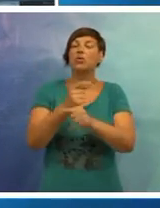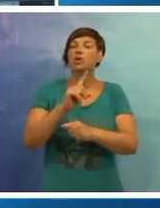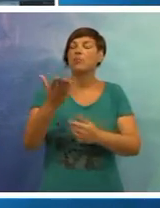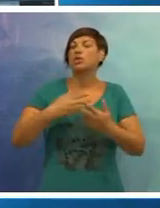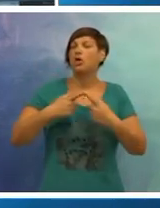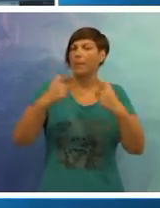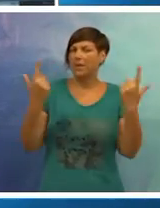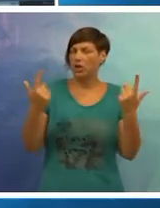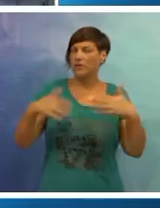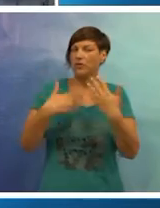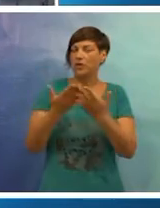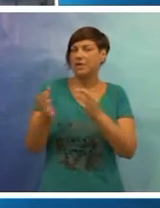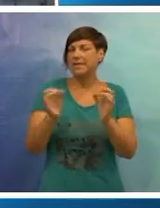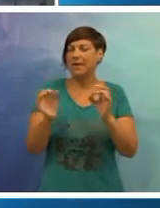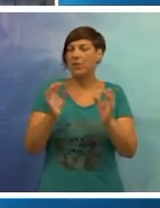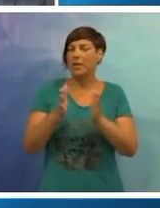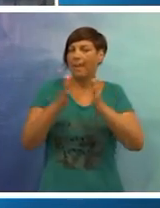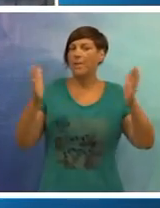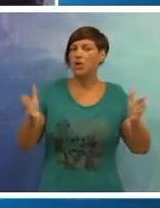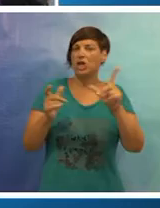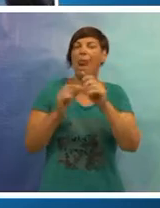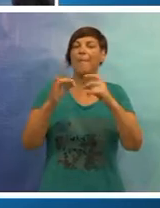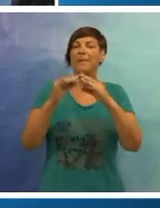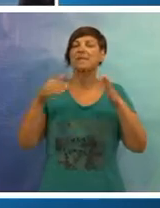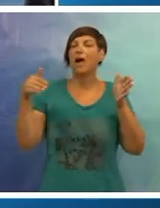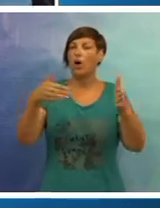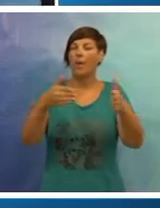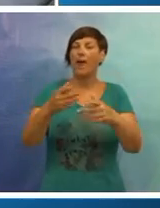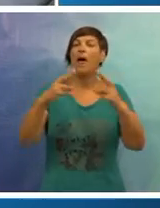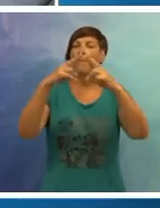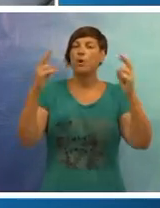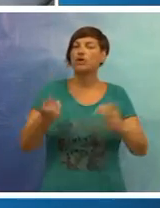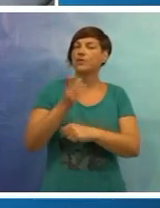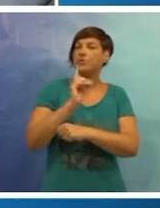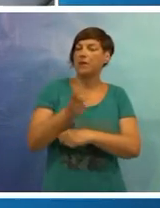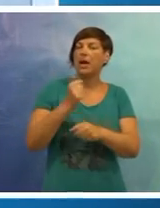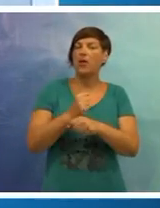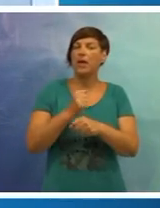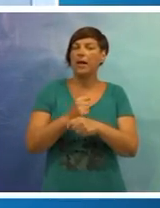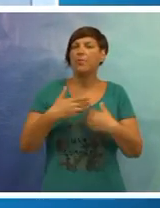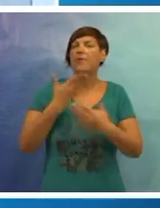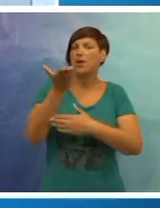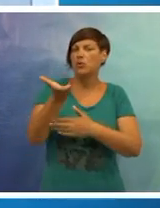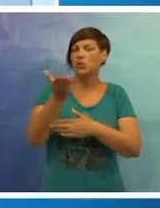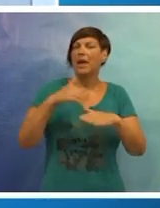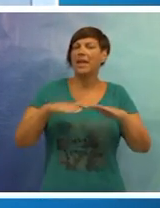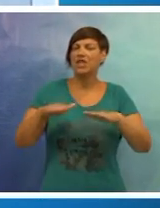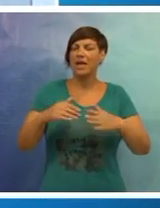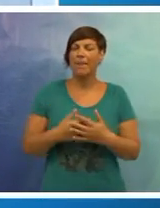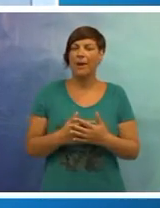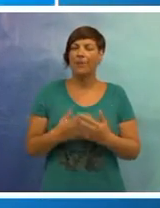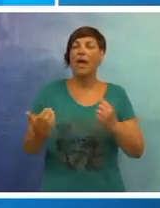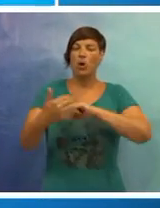Gruž ne može dobiti uporabnu dozvolu dok se ne uredi i proširi Lapacka obala. Mostovici upozoravaju kako je napravljena usluga